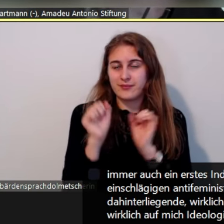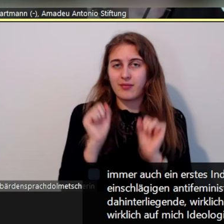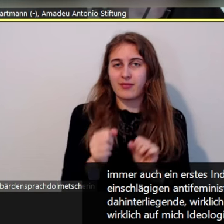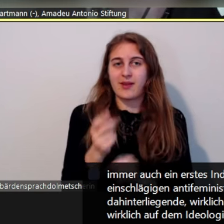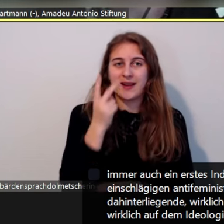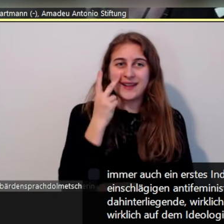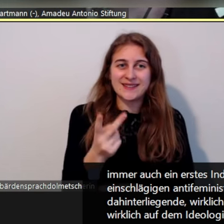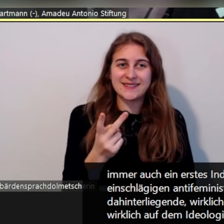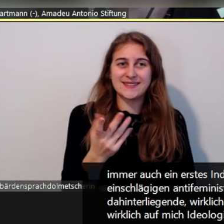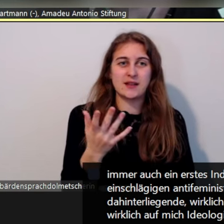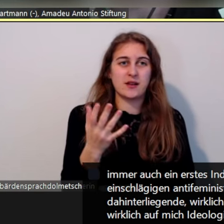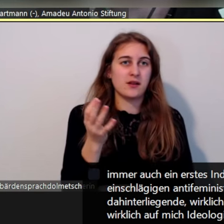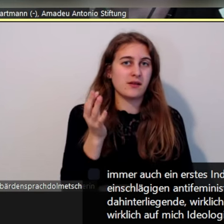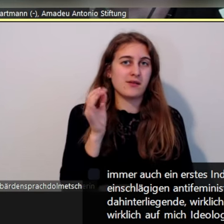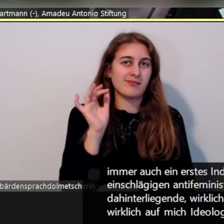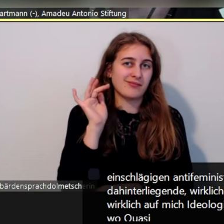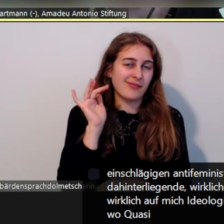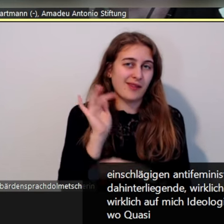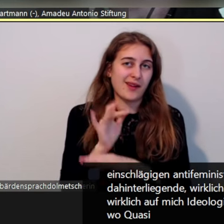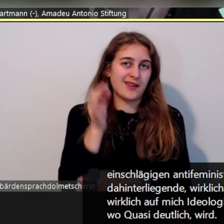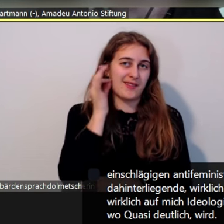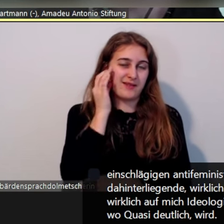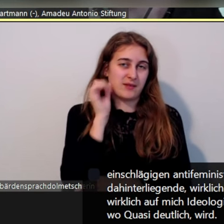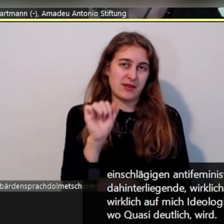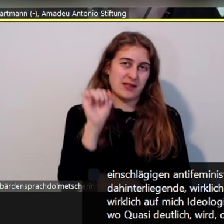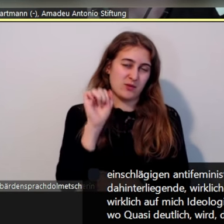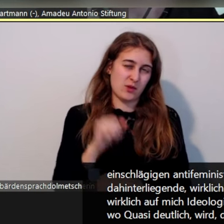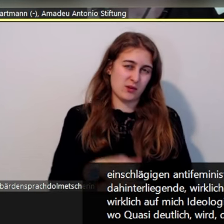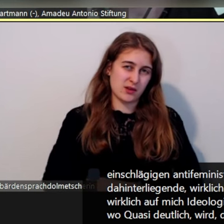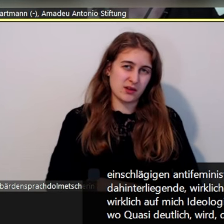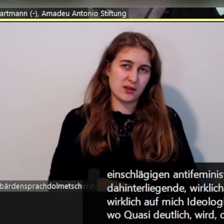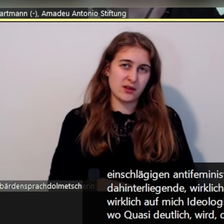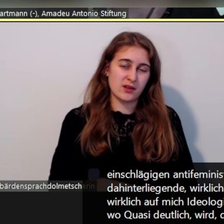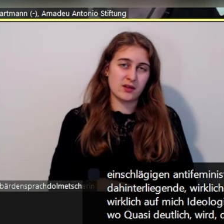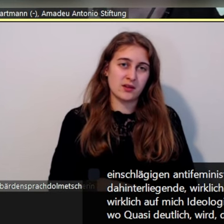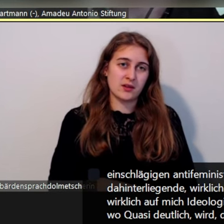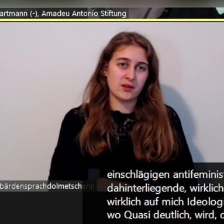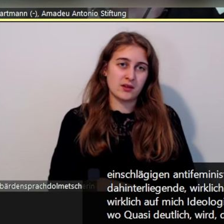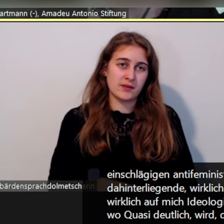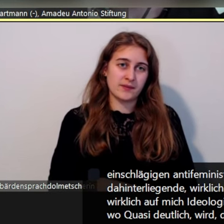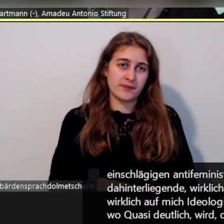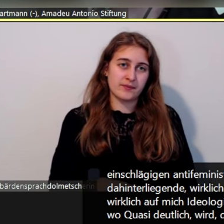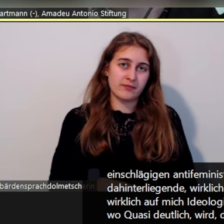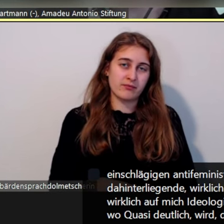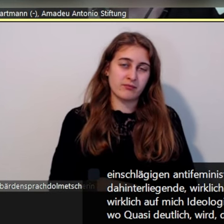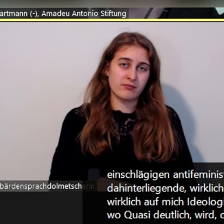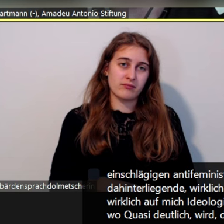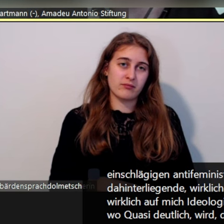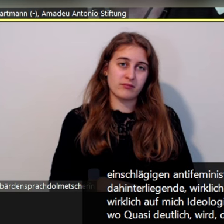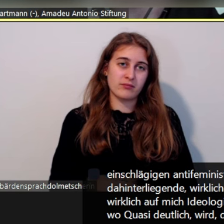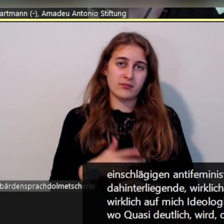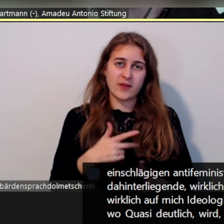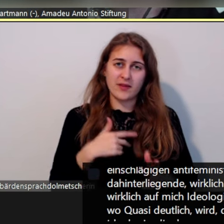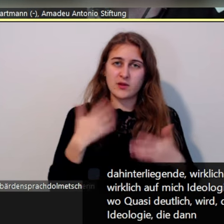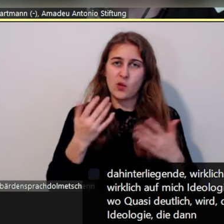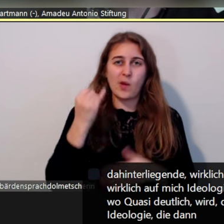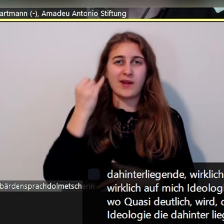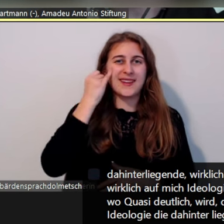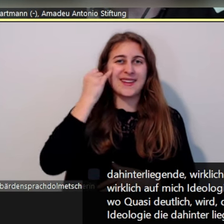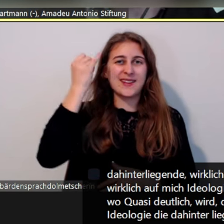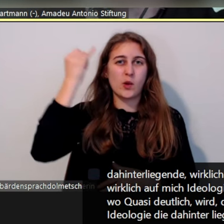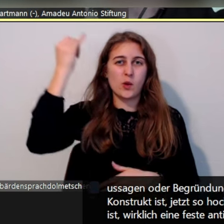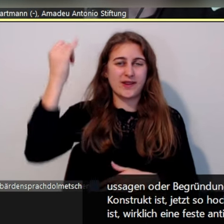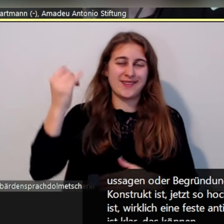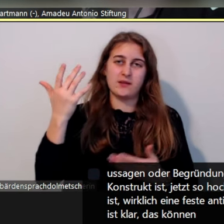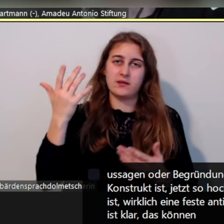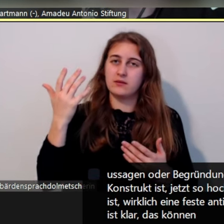ist jetzt so hochschwellig, aber wo quasi deutlich wird, das ist wirklich eine feste antifeministische Ideologie, die dahinter liegt. Und das